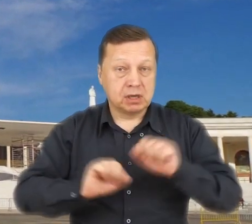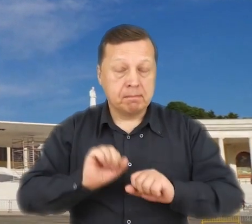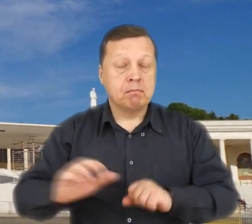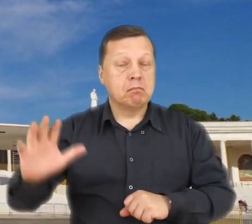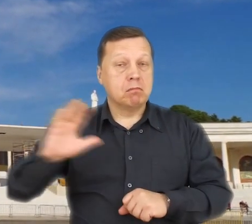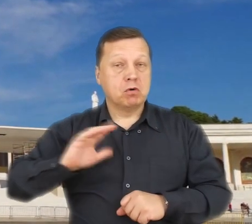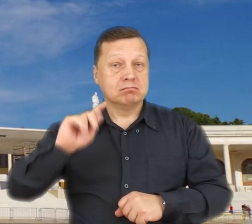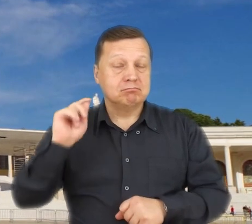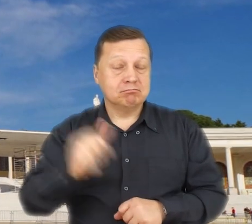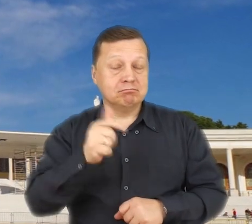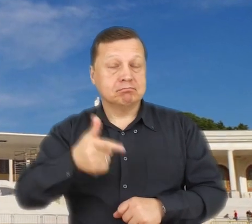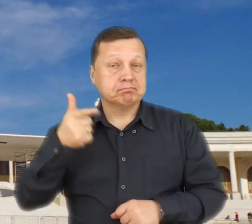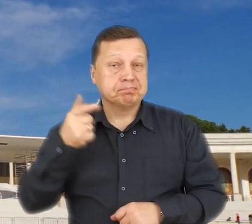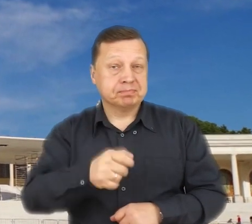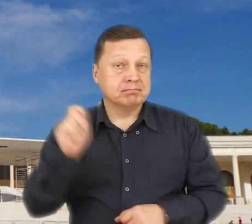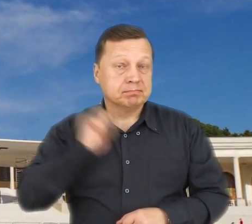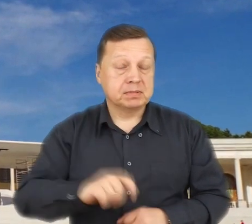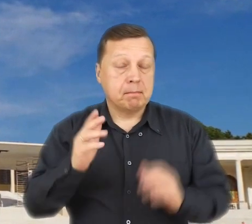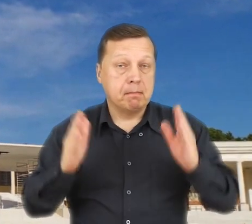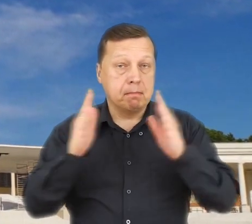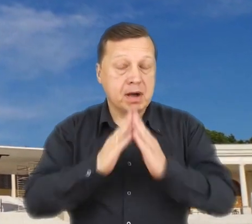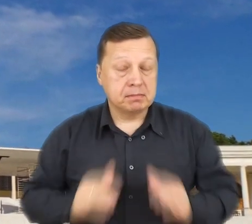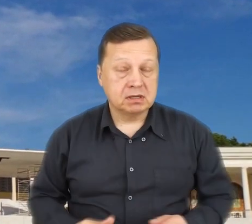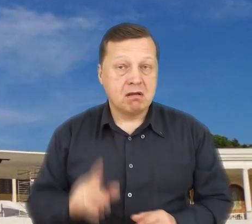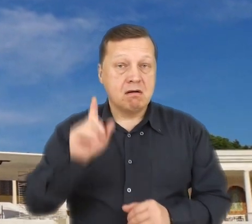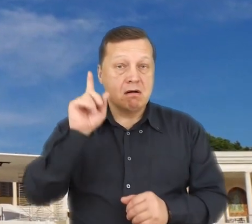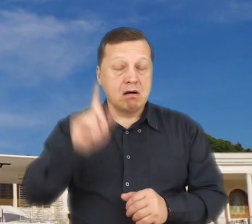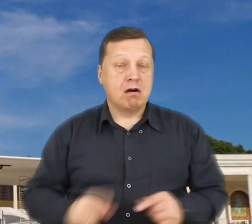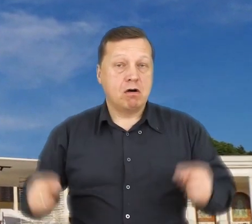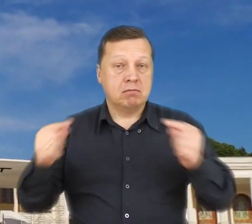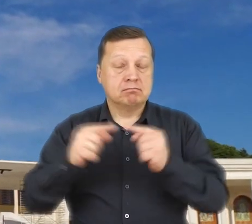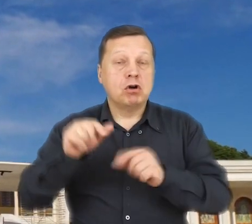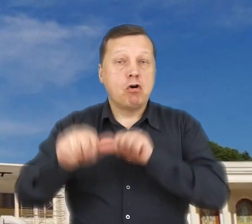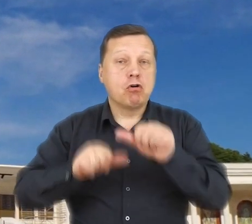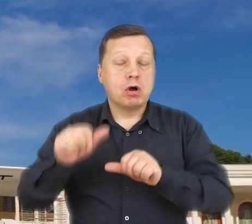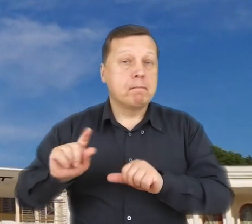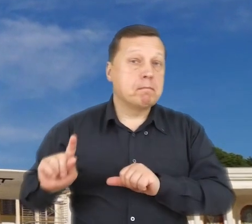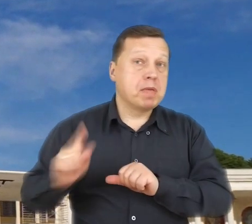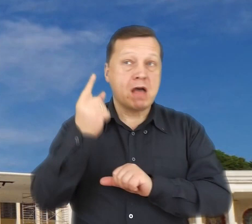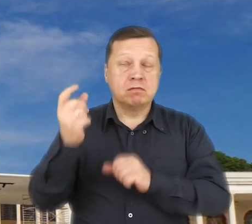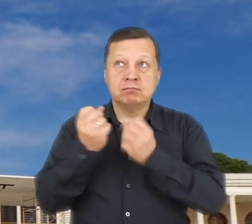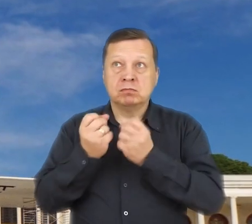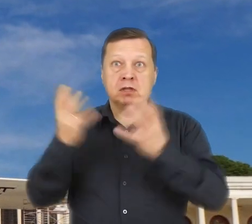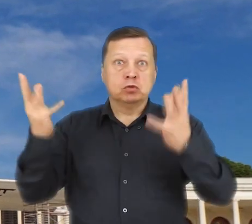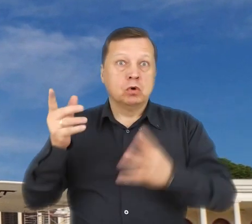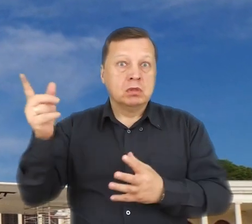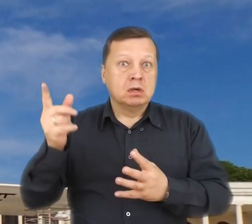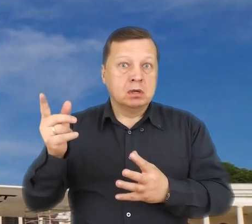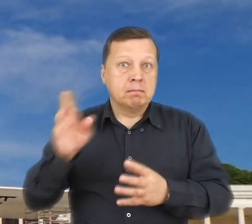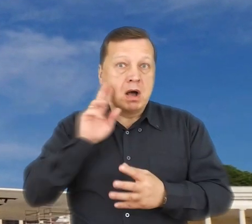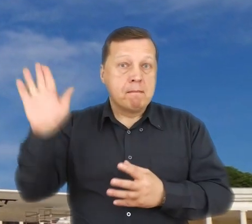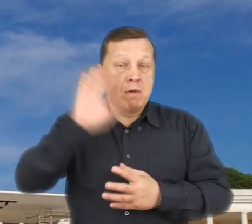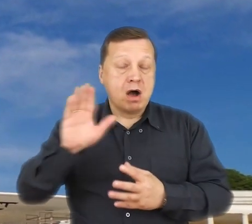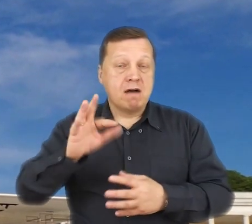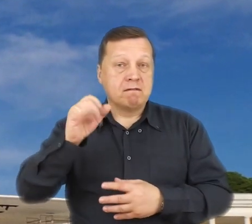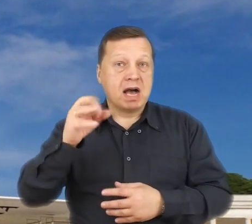Rzymie podjęto próbę zamachu na życie papieża, co w tajemniczy sposób zbiegło się z rocznicą pierwszego objawienia